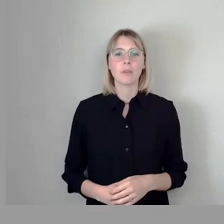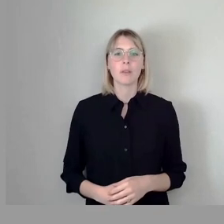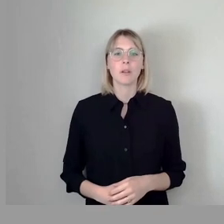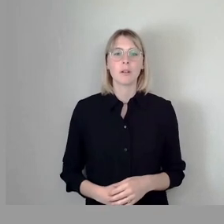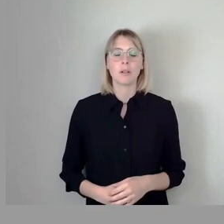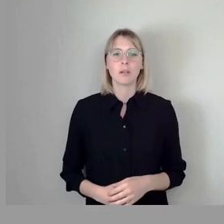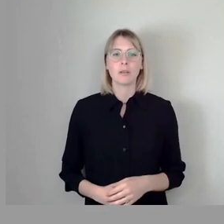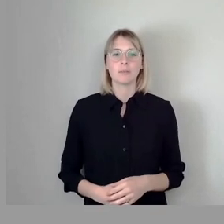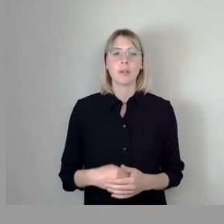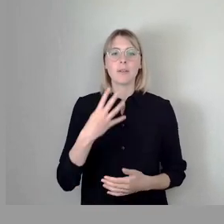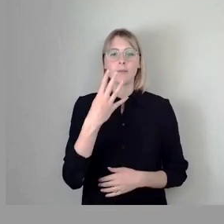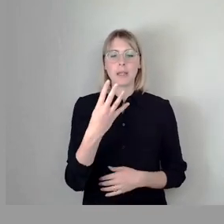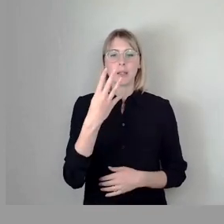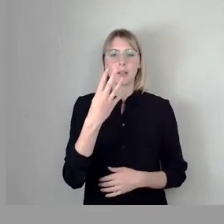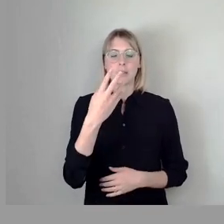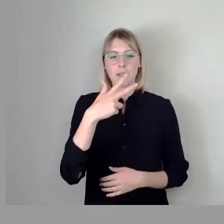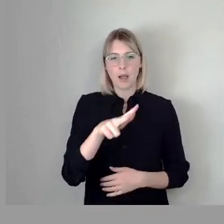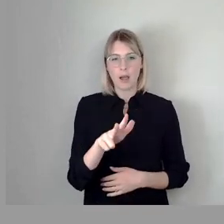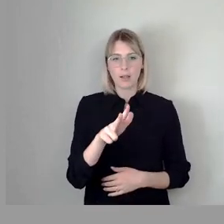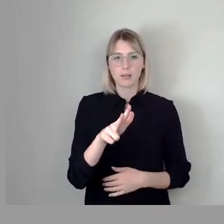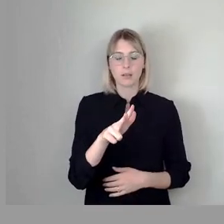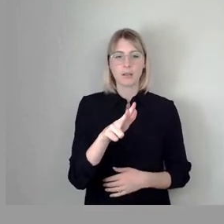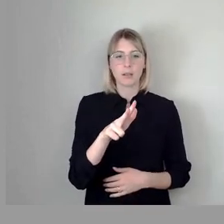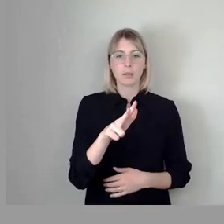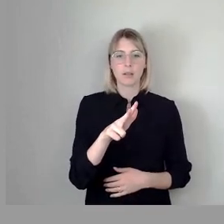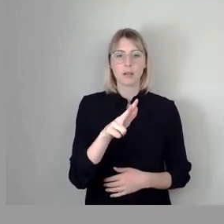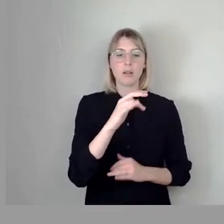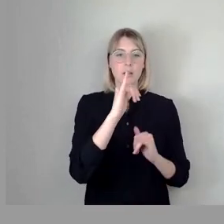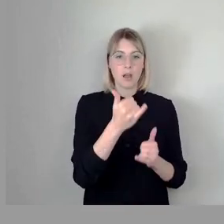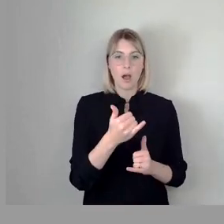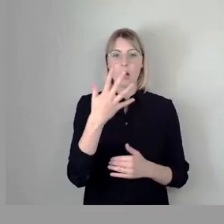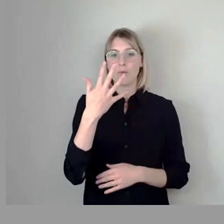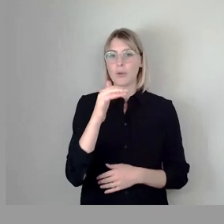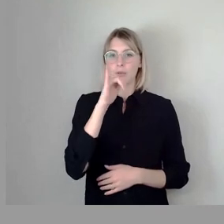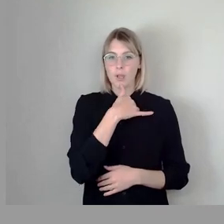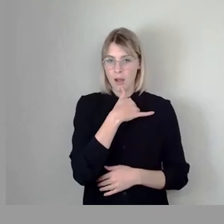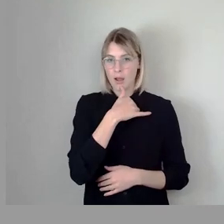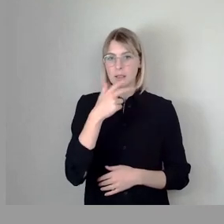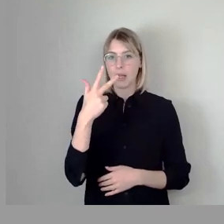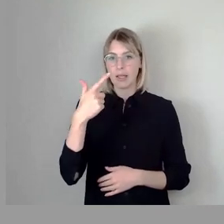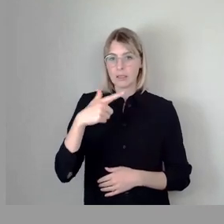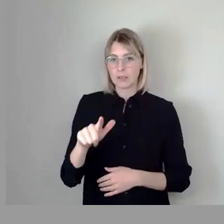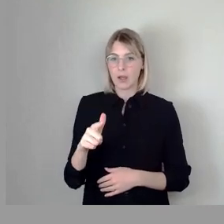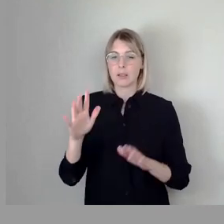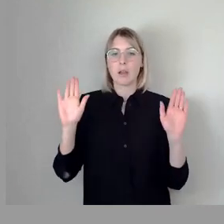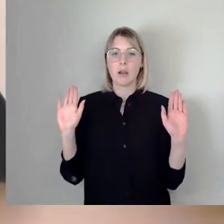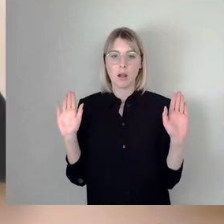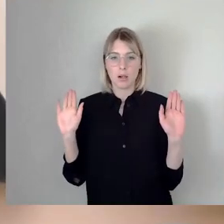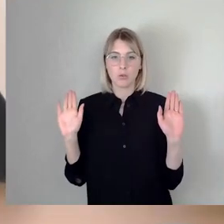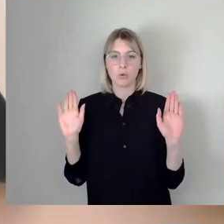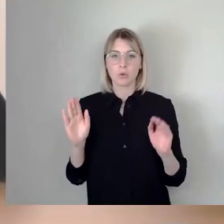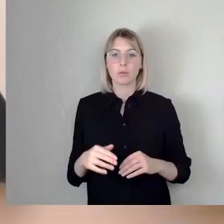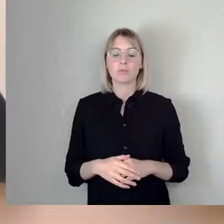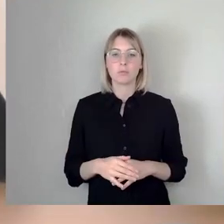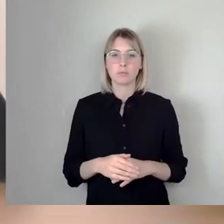4 und 30, ja, 5, nein, 23 Enthaltungen. Wer das so